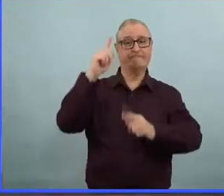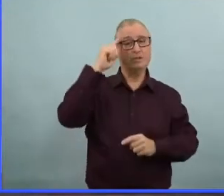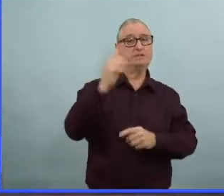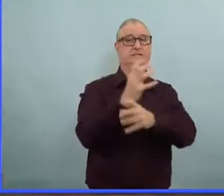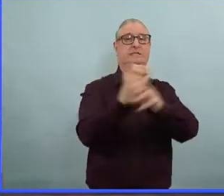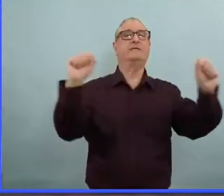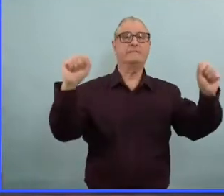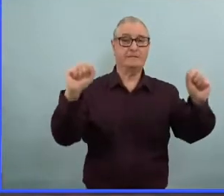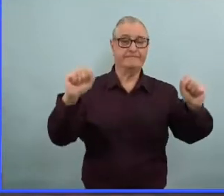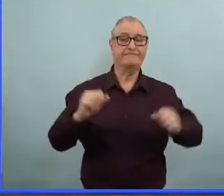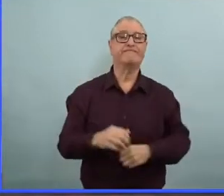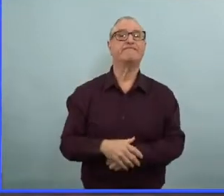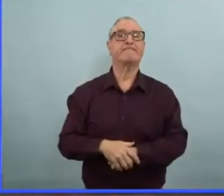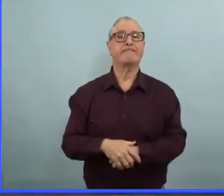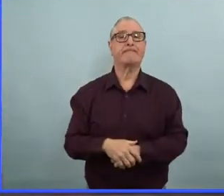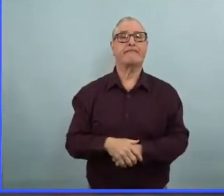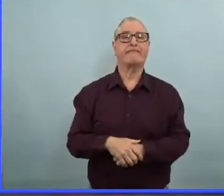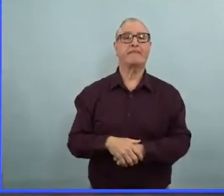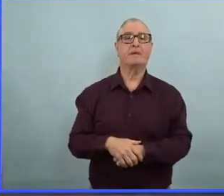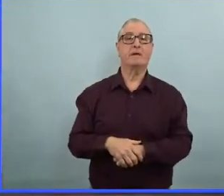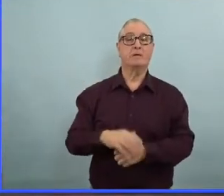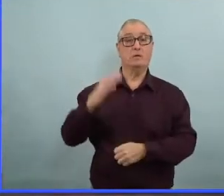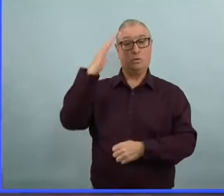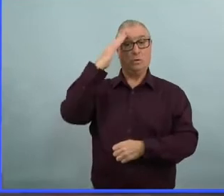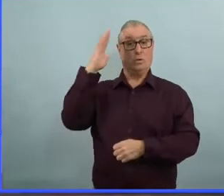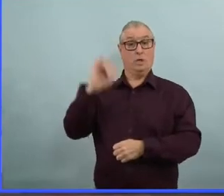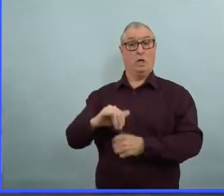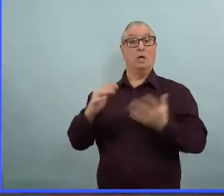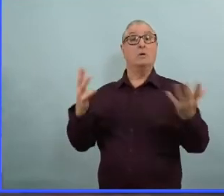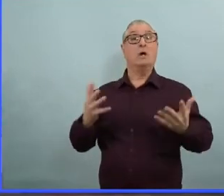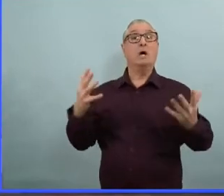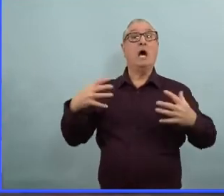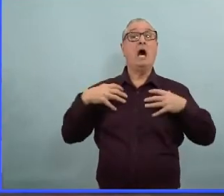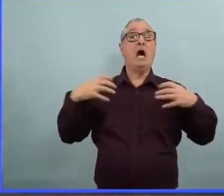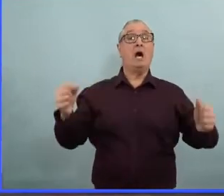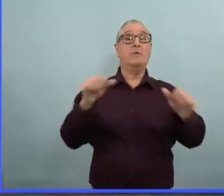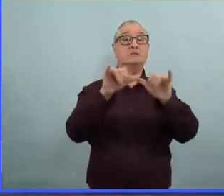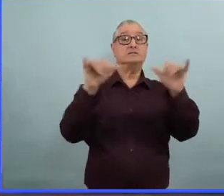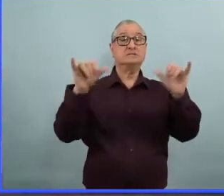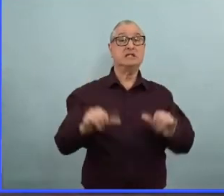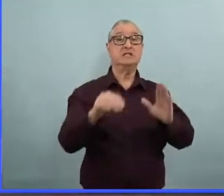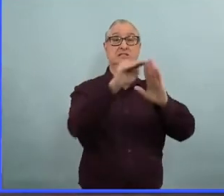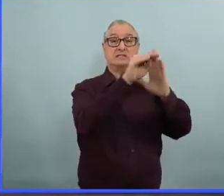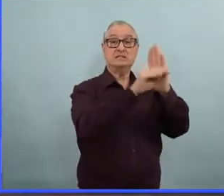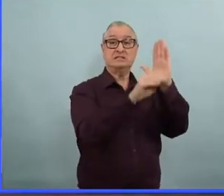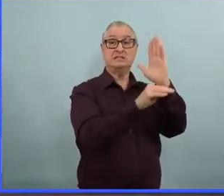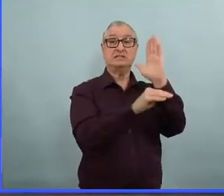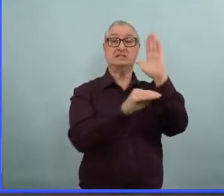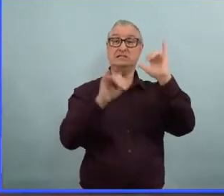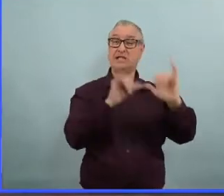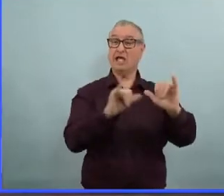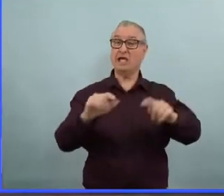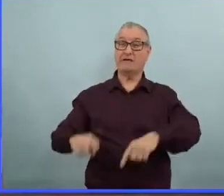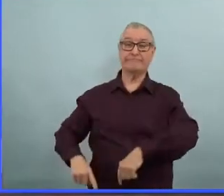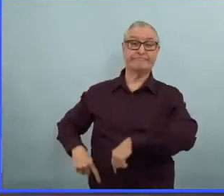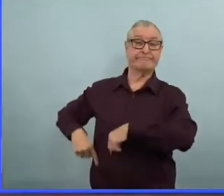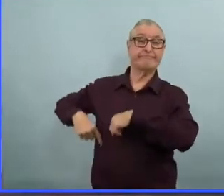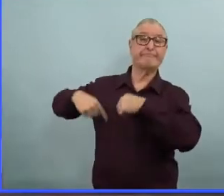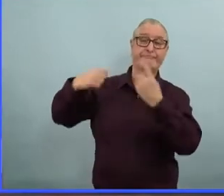déjà un moment qu'on s'est retrouvé dans une situation comme maintenant où on peut envisager l'assouplissement de certaines restrictions.